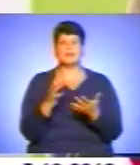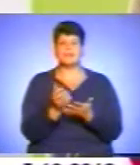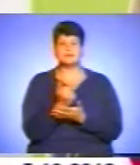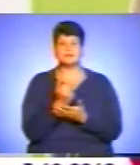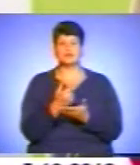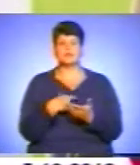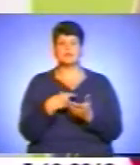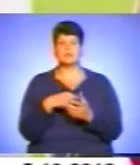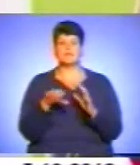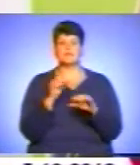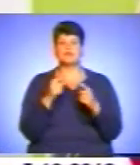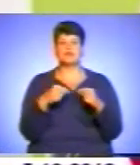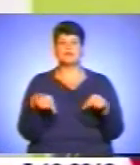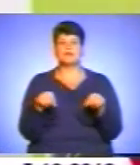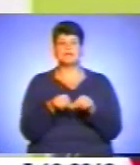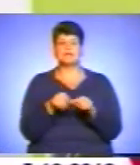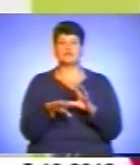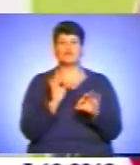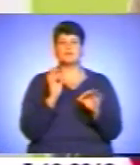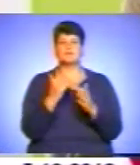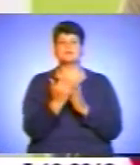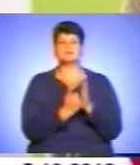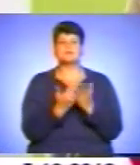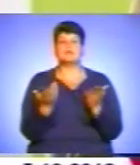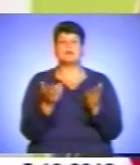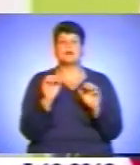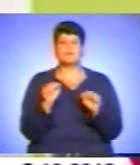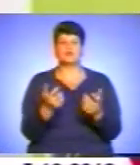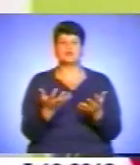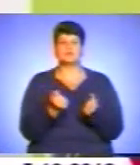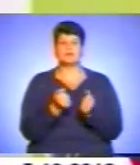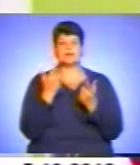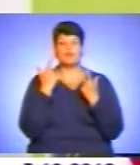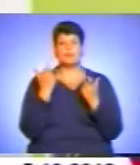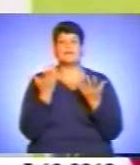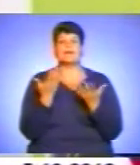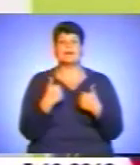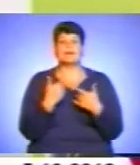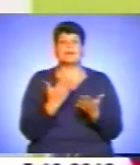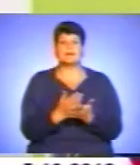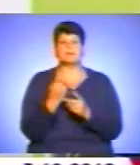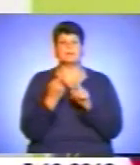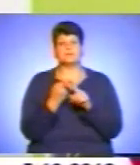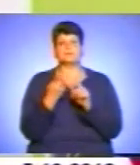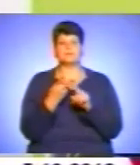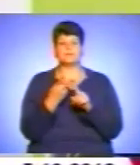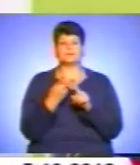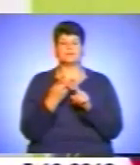виборчій дільниці у виборчих списках, де я можу отримати інформацію, де я знаходжуся. Раз. Друге,